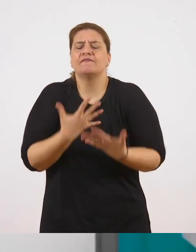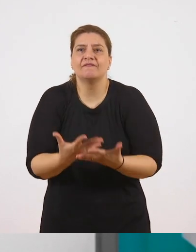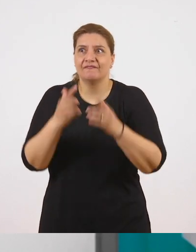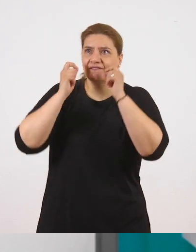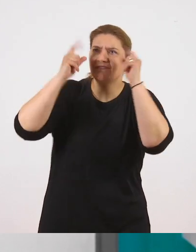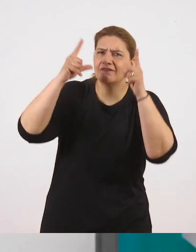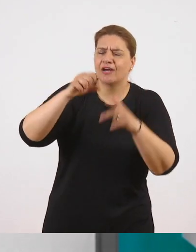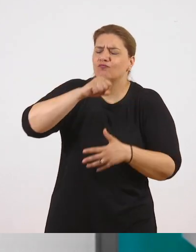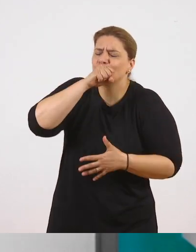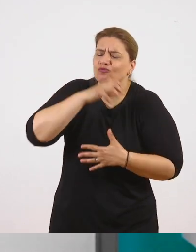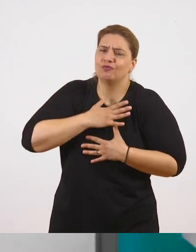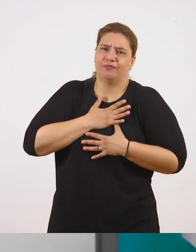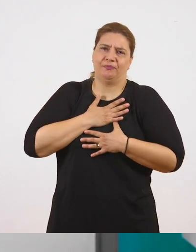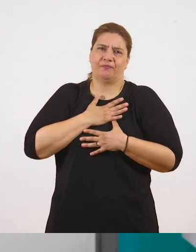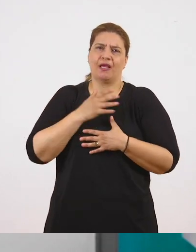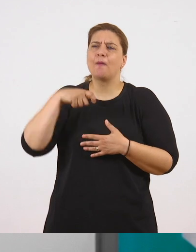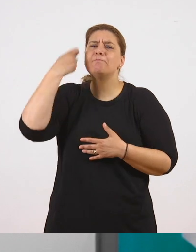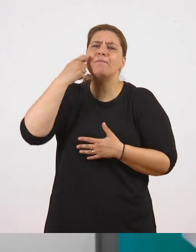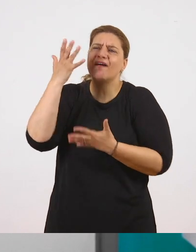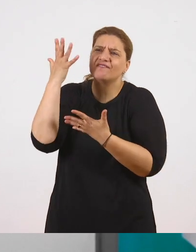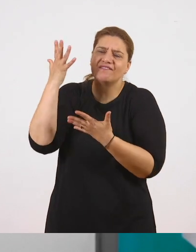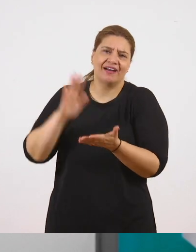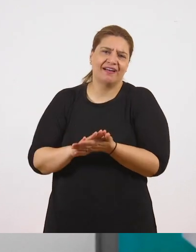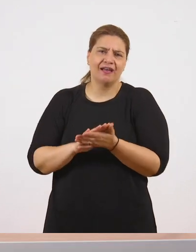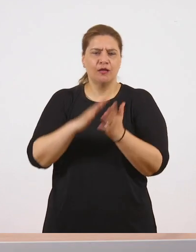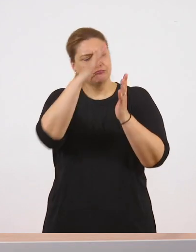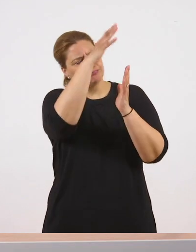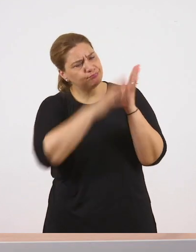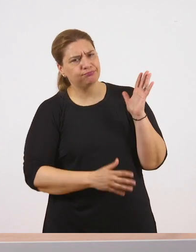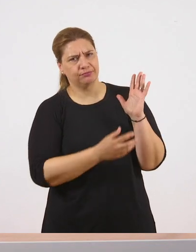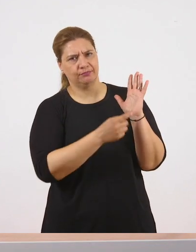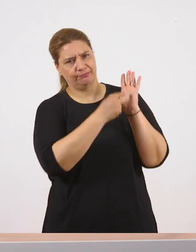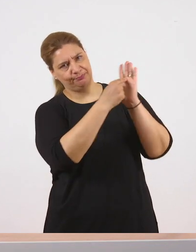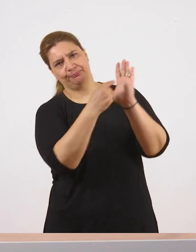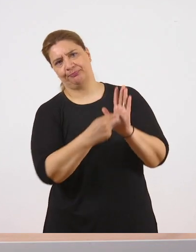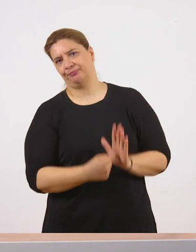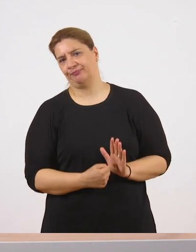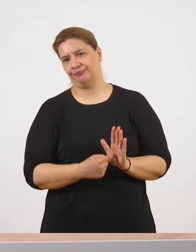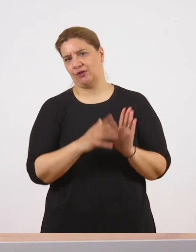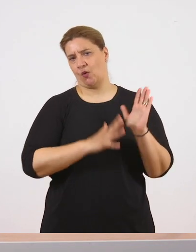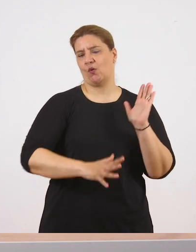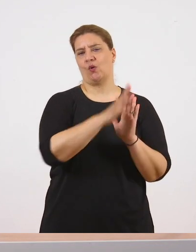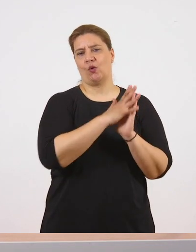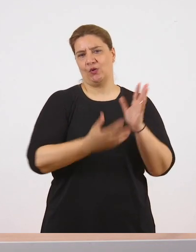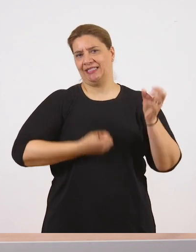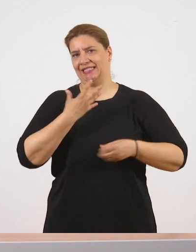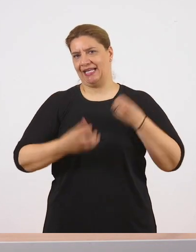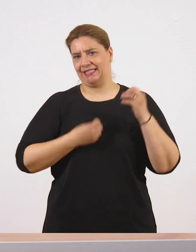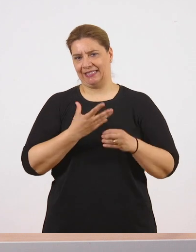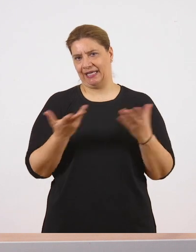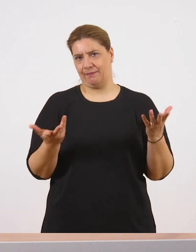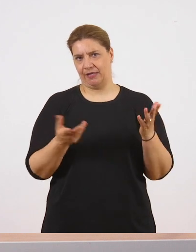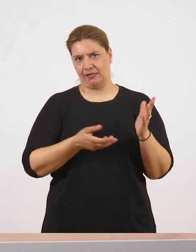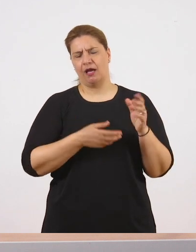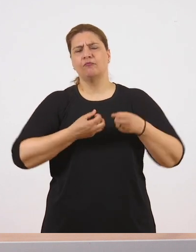ο θαυμασμός που τρέφει η ηρωίδα για τη μητέρα της είναι διάχυτος σε όλο το κείμενο. Έτσι, οπότε τα συναισθήματα δεν